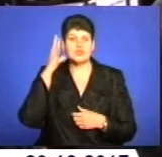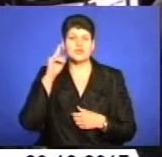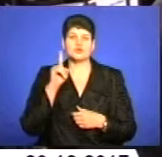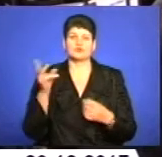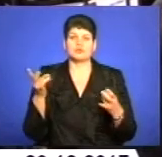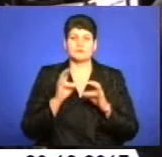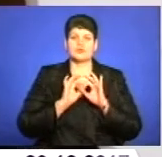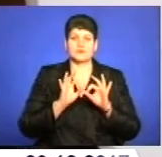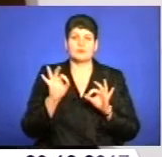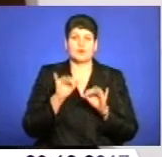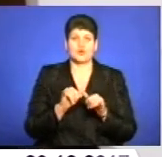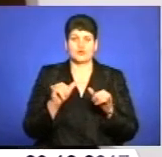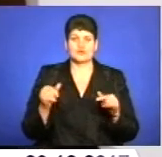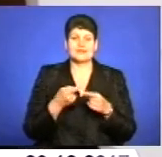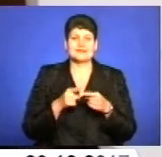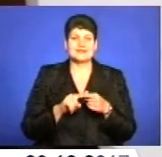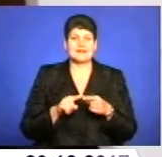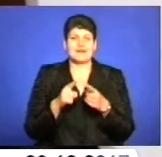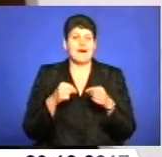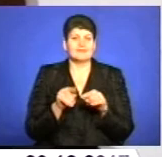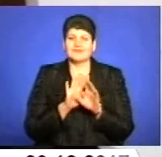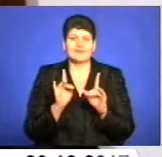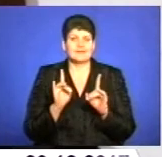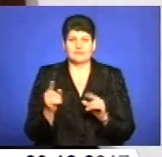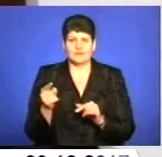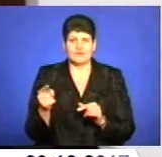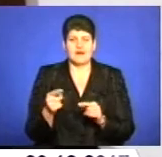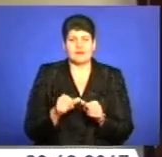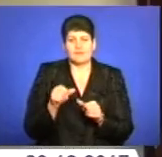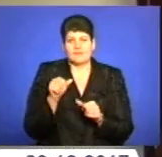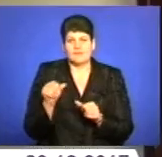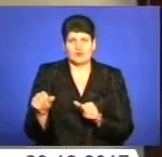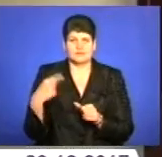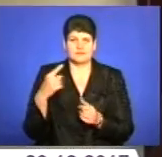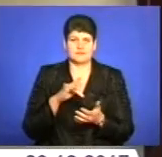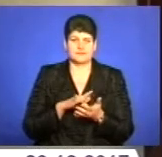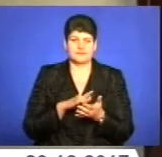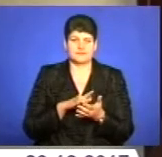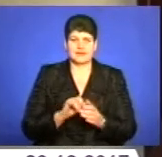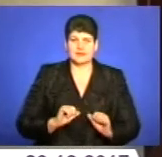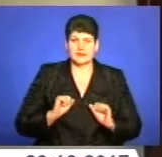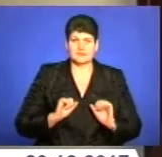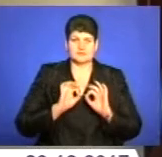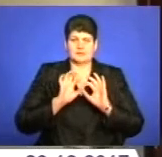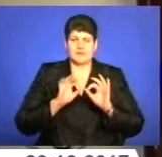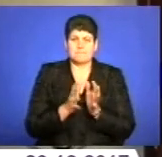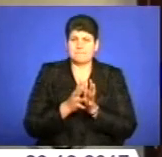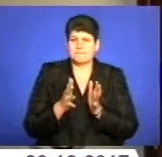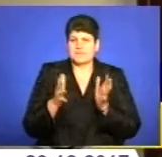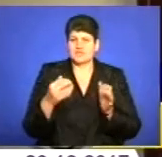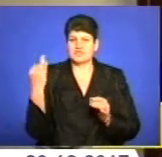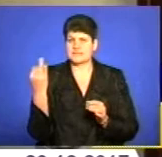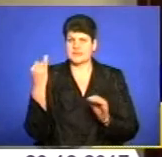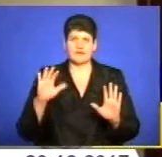розповідати про розвиток цієї галузі не лише у Тернополі, а й за межами обласного центру. Намагаємося висвітлювати якомога більше цікавих